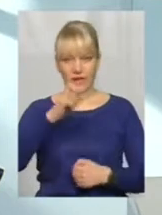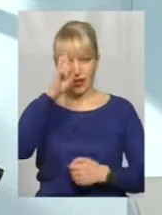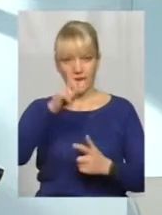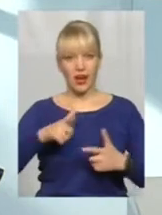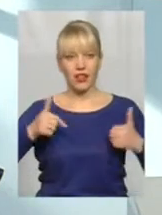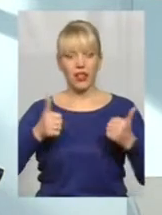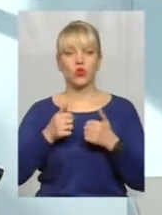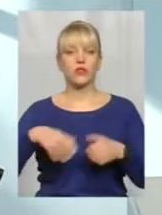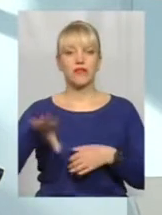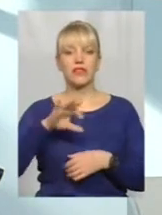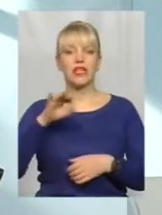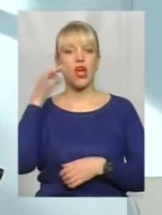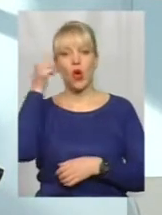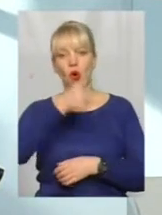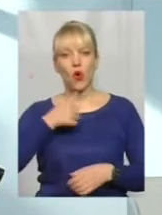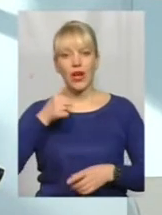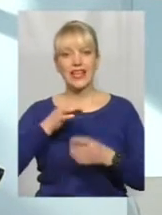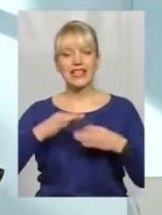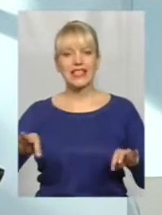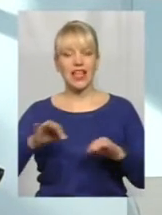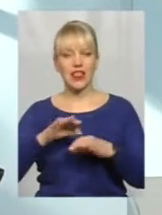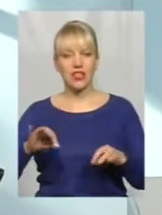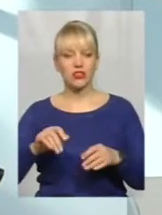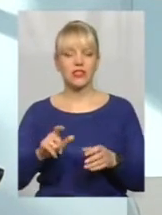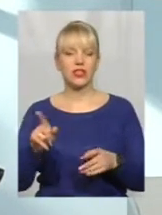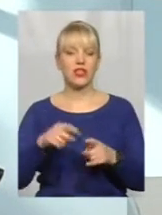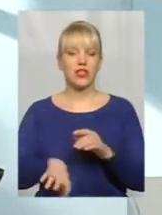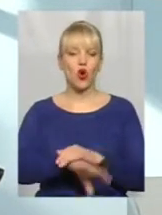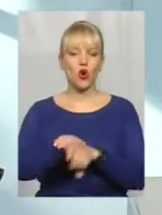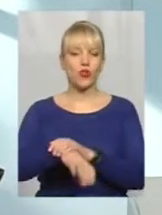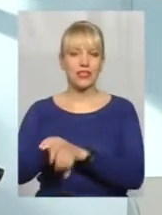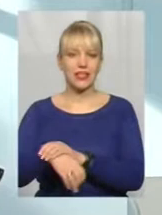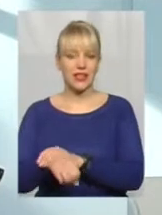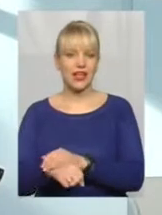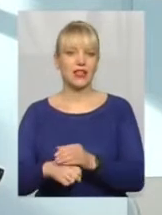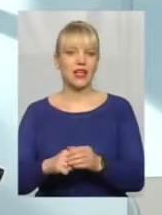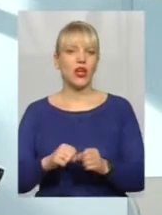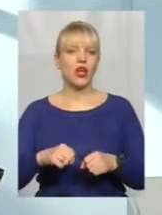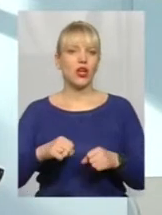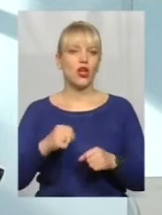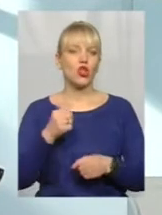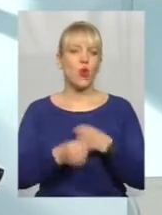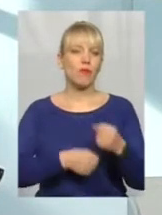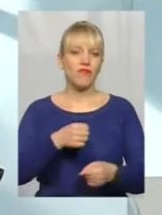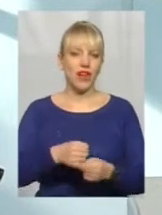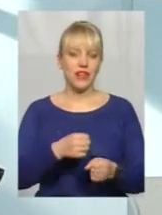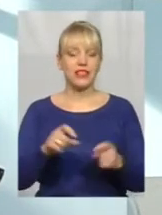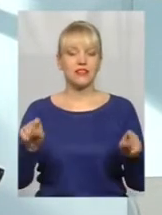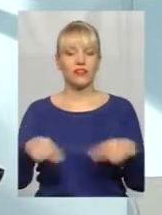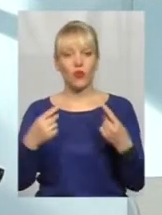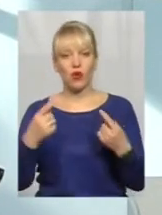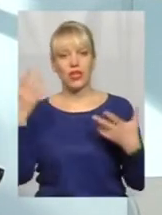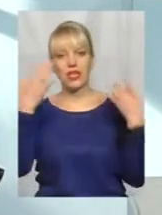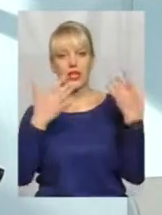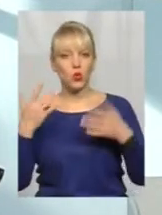за всі роки незалежності розкрадали, добивали, створювали ілюзію про те,